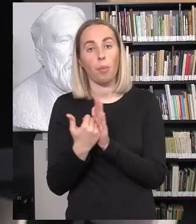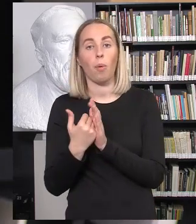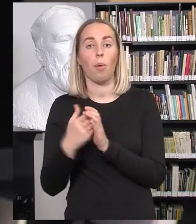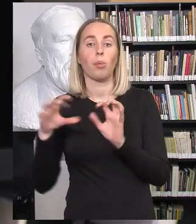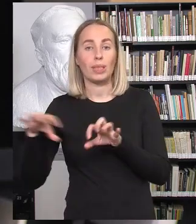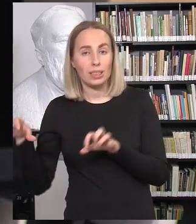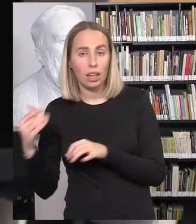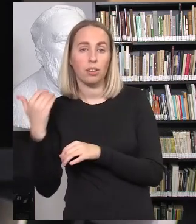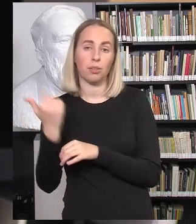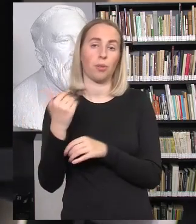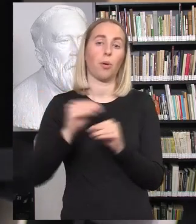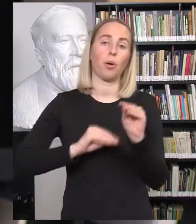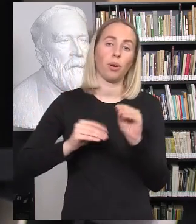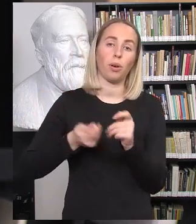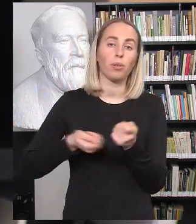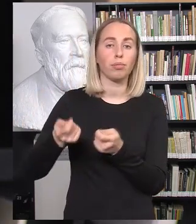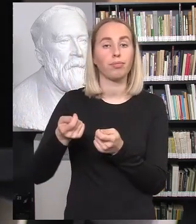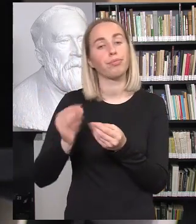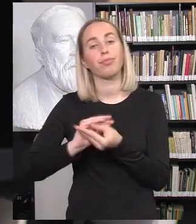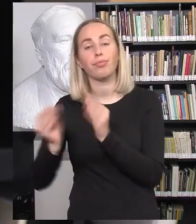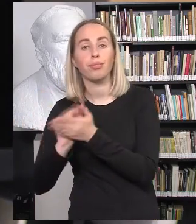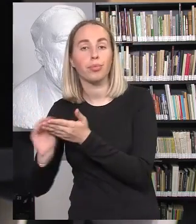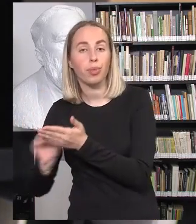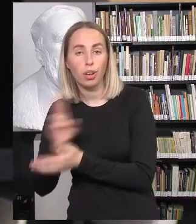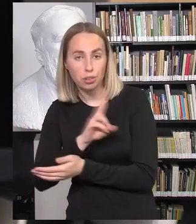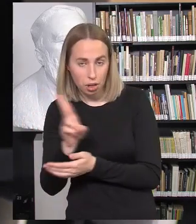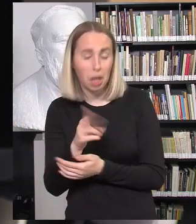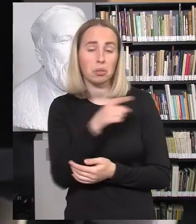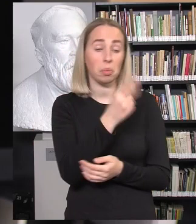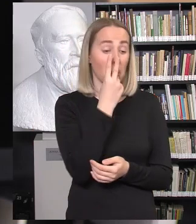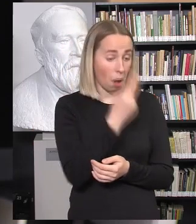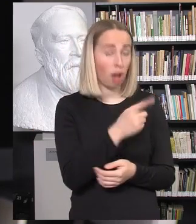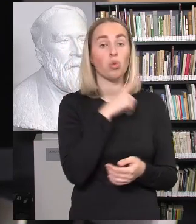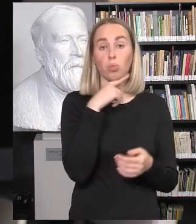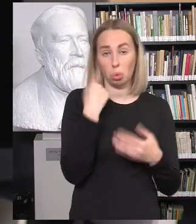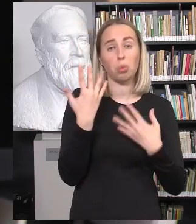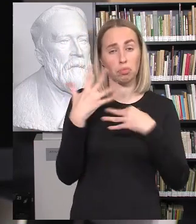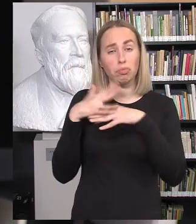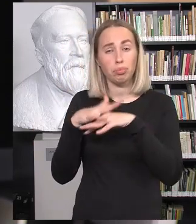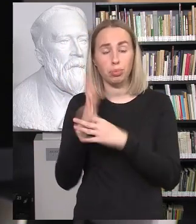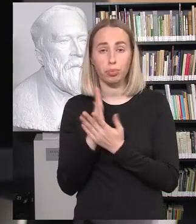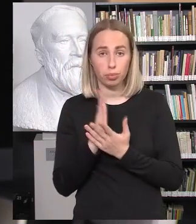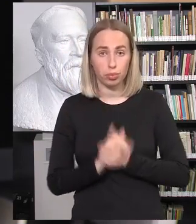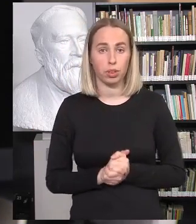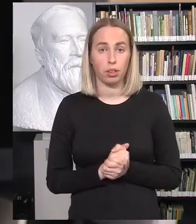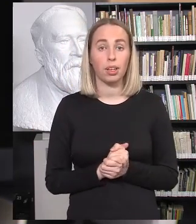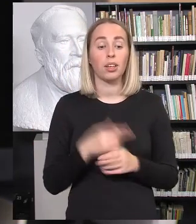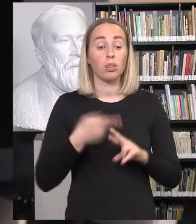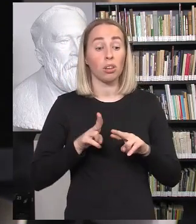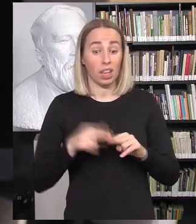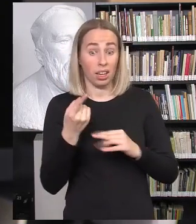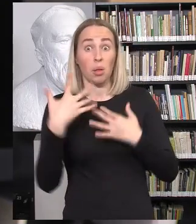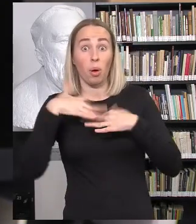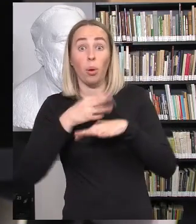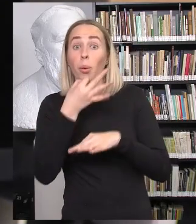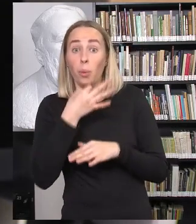mato, kad visgi gydžią valį padengę. Vadinasi, yra labai svarbu identifikuoti tuos dalykus, ko mes dar nepadengėm